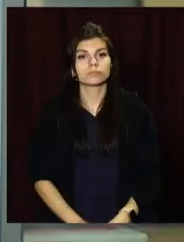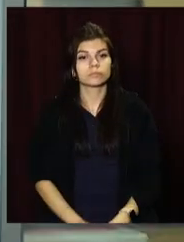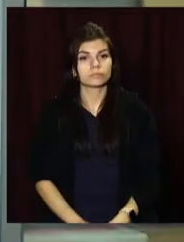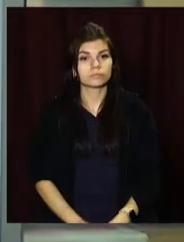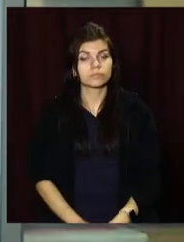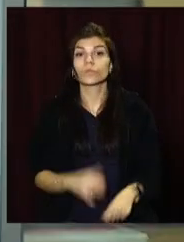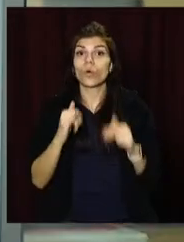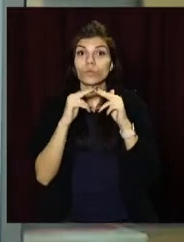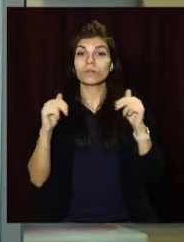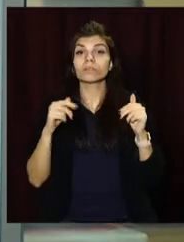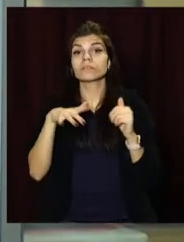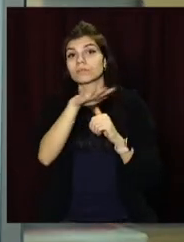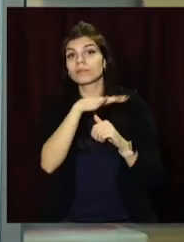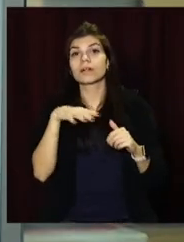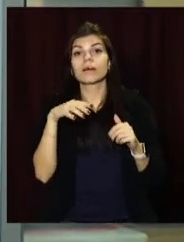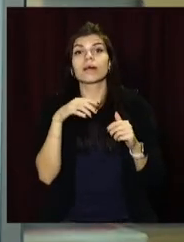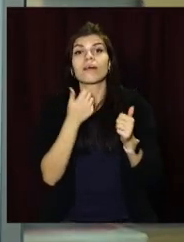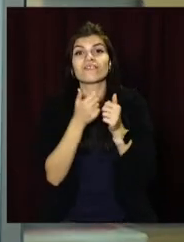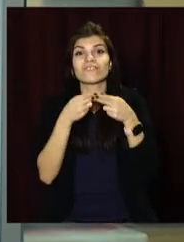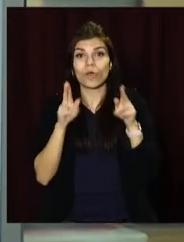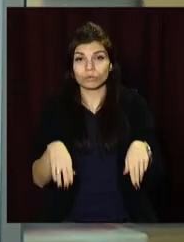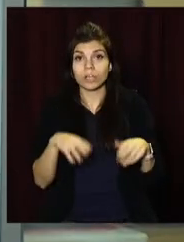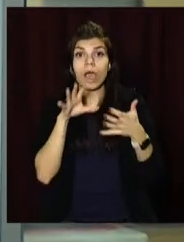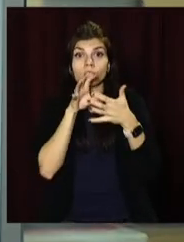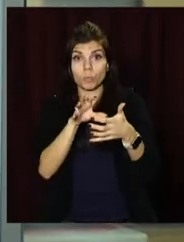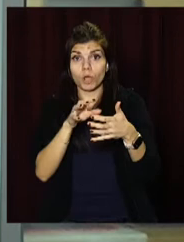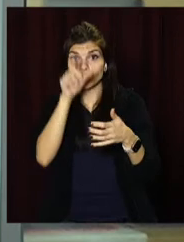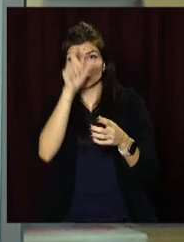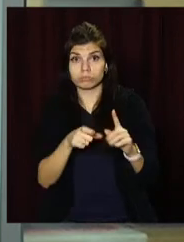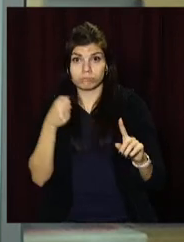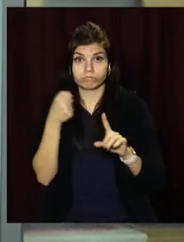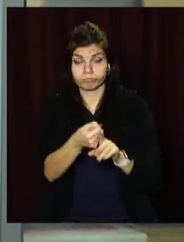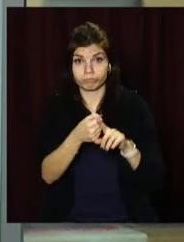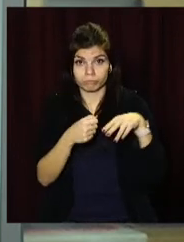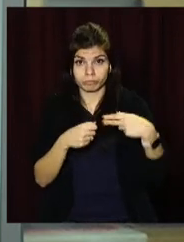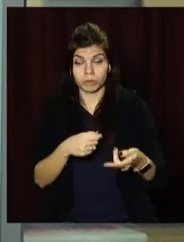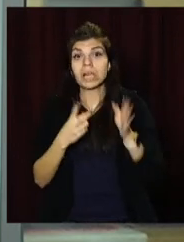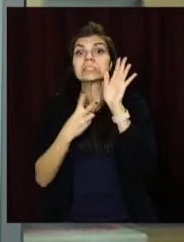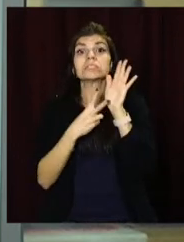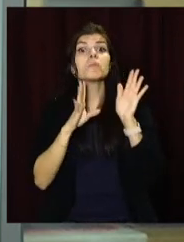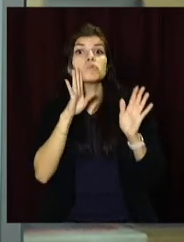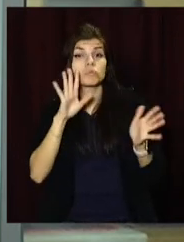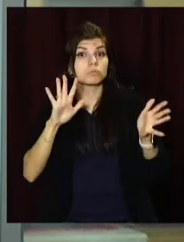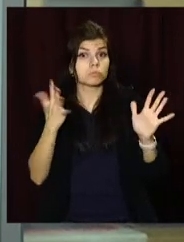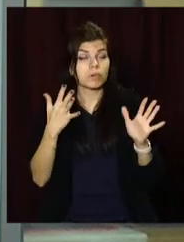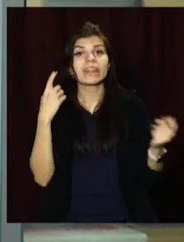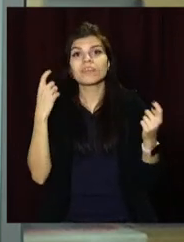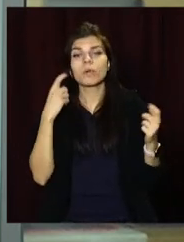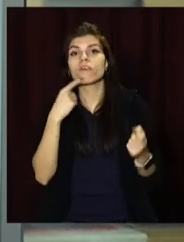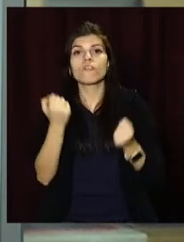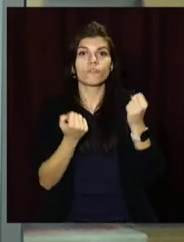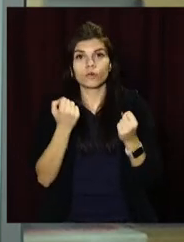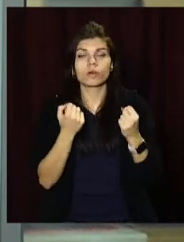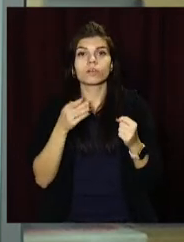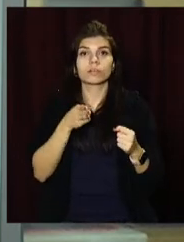У Дніпрі на привокзальній площі мікроавтобус збив пішохода. Інцидент стався близько сьомої ранку. За попередньою інформацією, водій